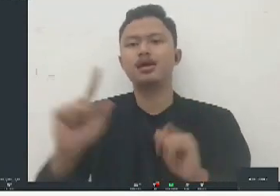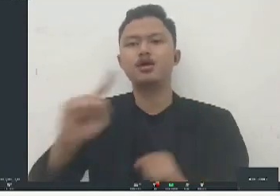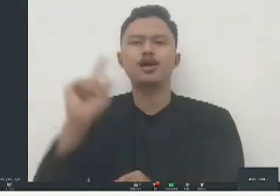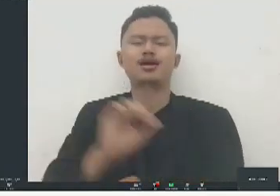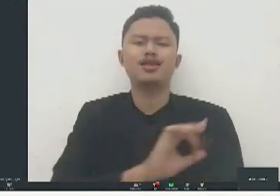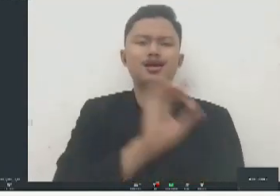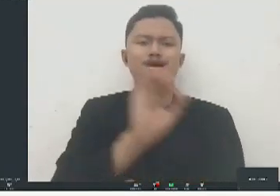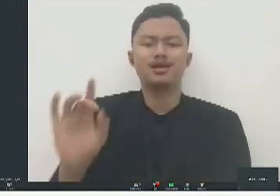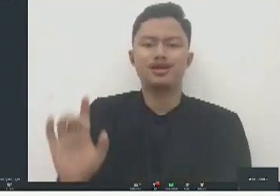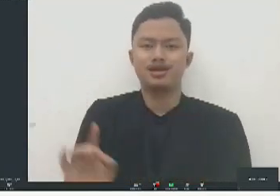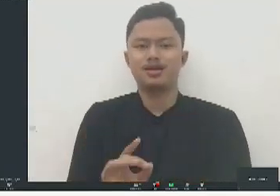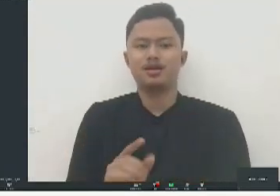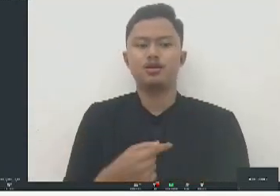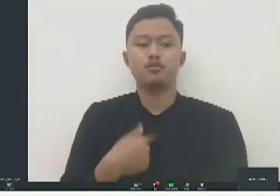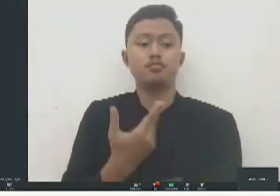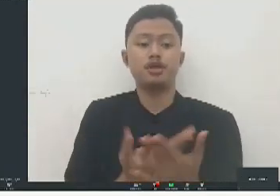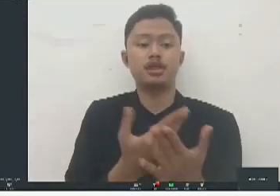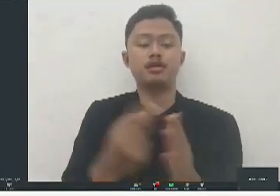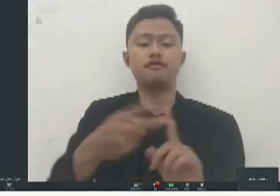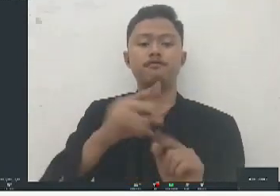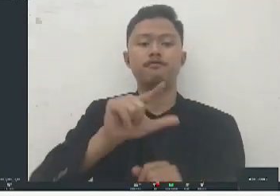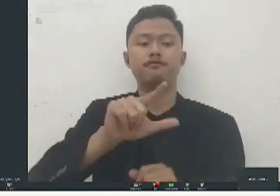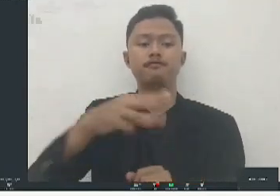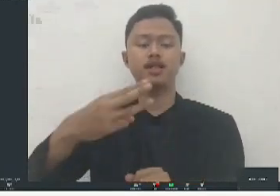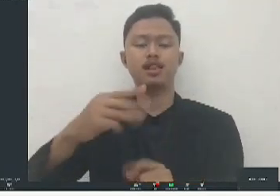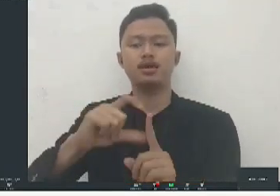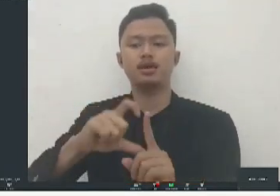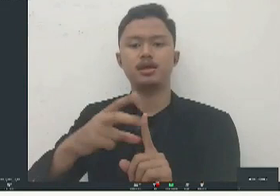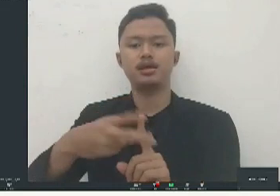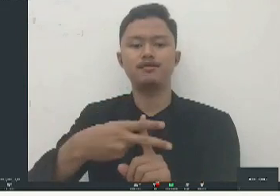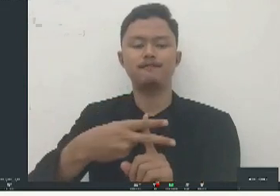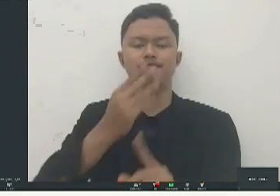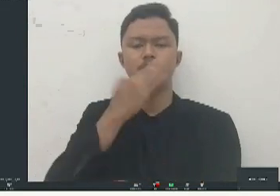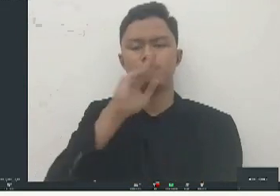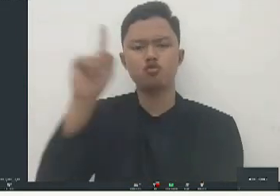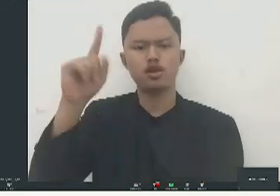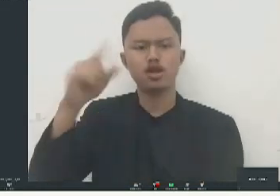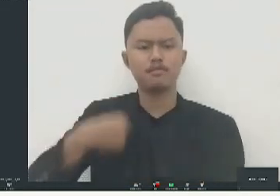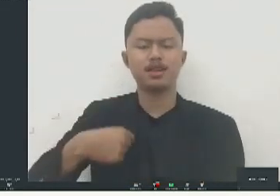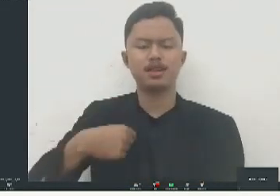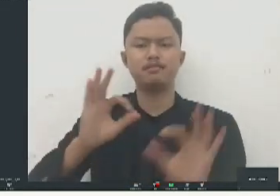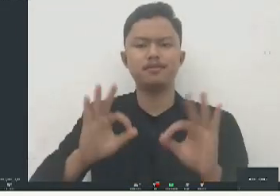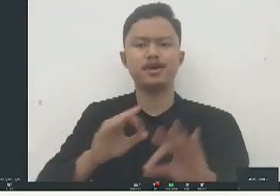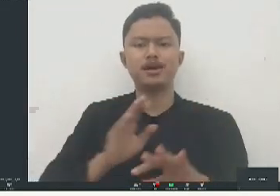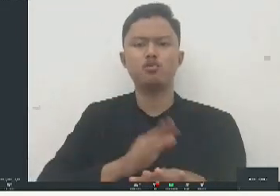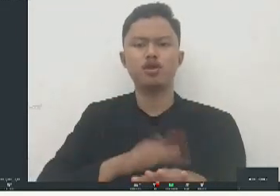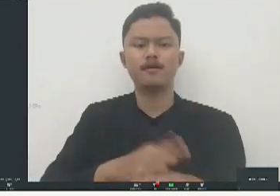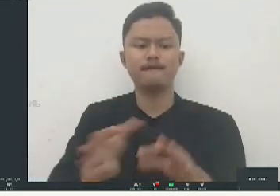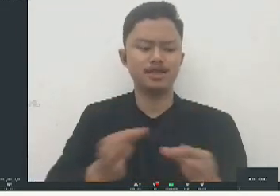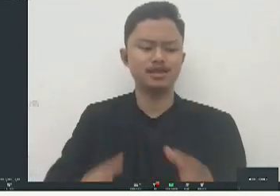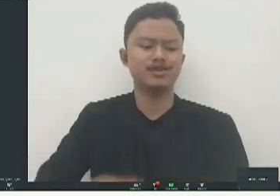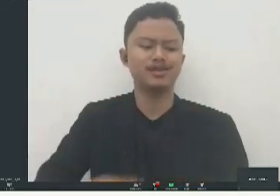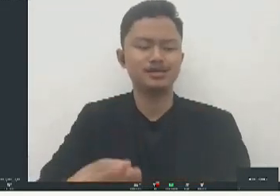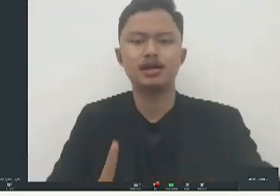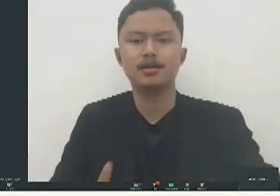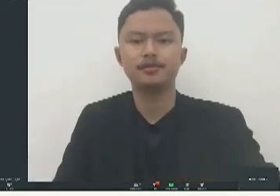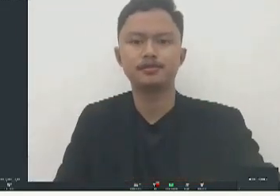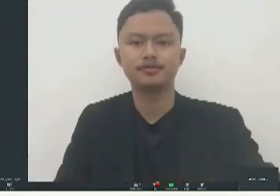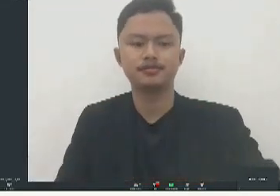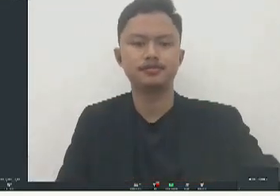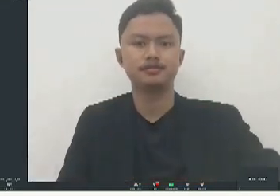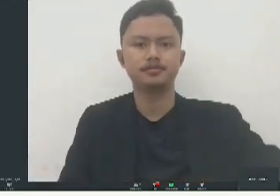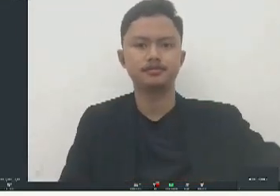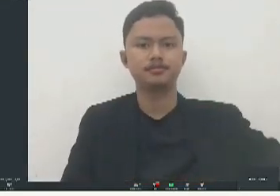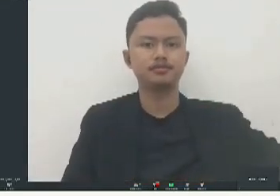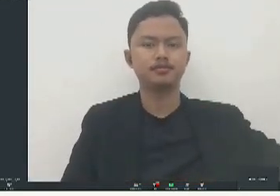file PDF agar kita bisa baca lalu juga alhamdulillah di Camp Digbo di waktu itu dipasilitasi juga pas tesnya dibuatkan media